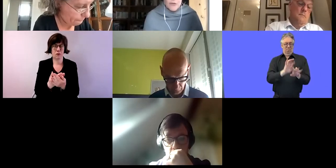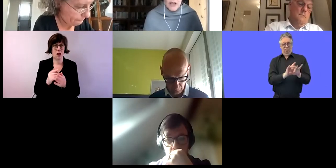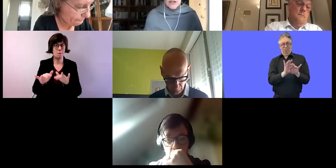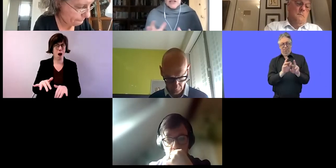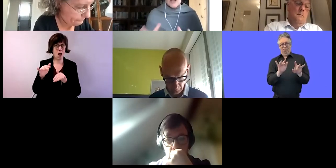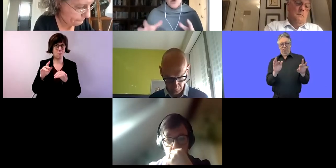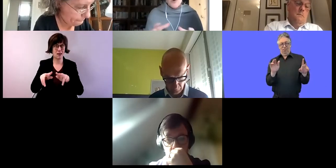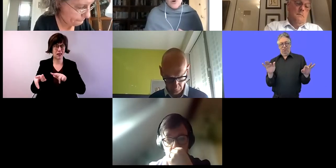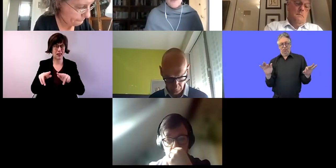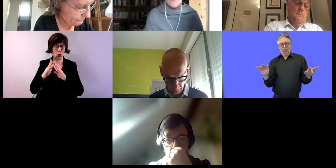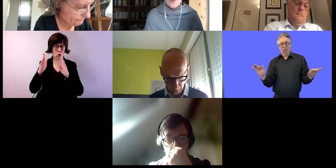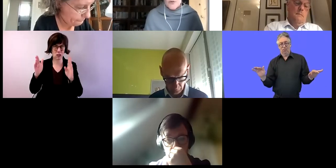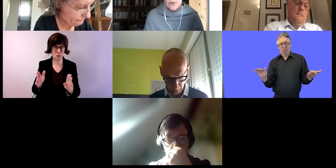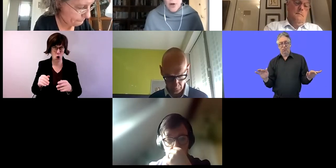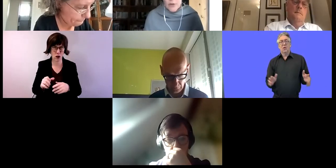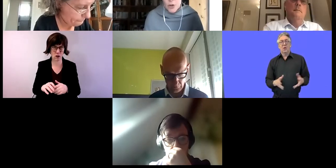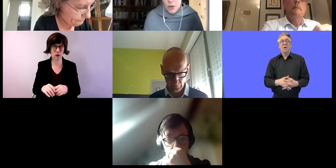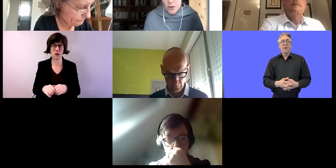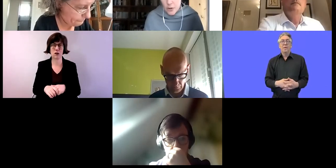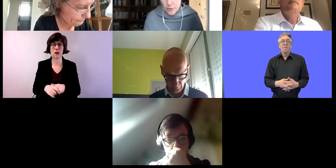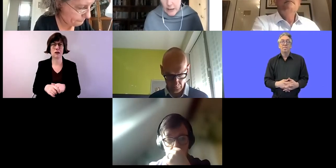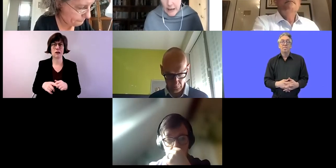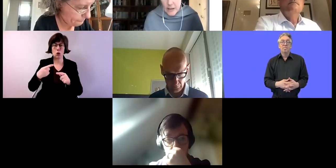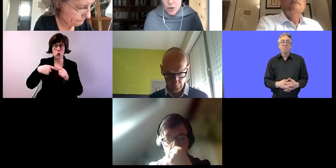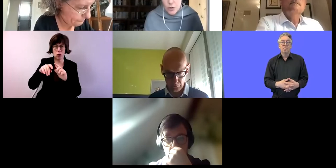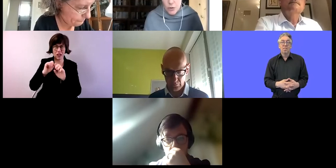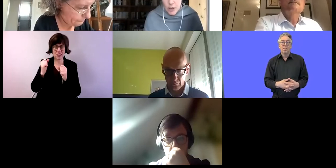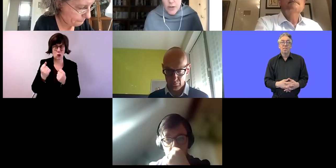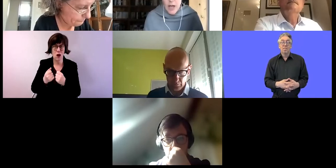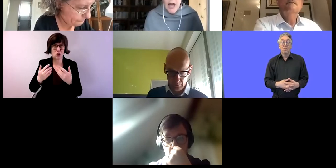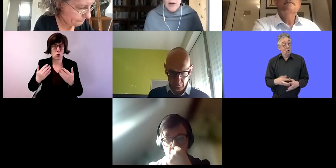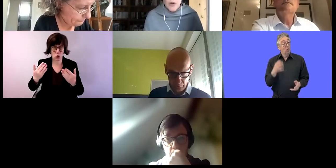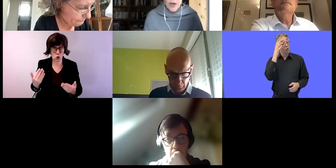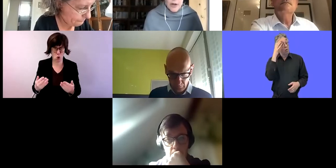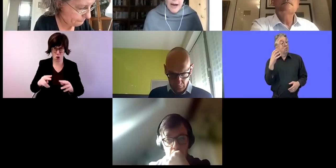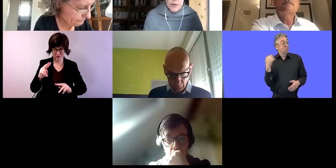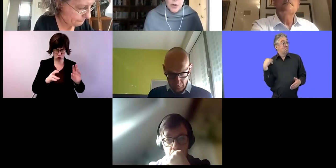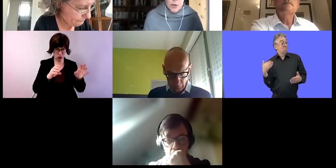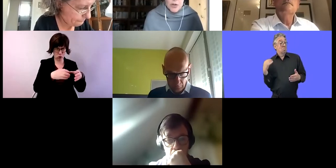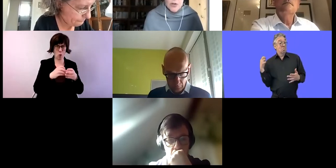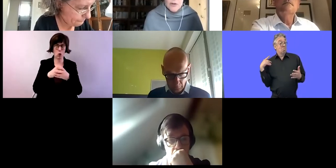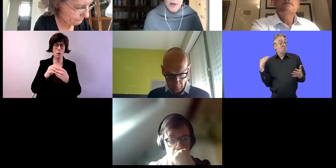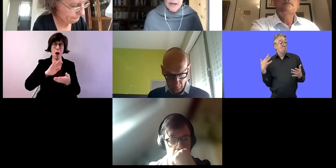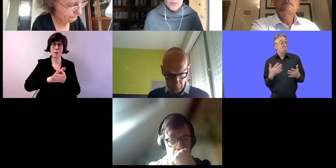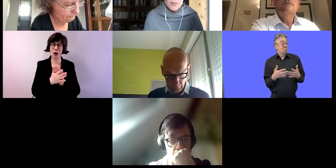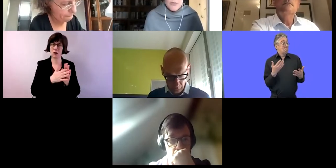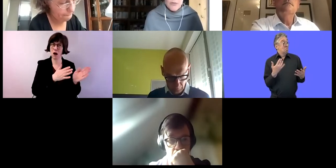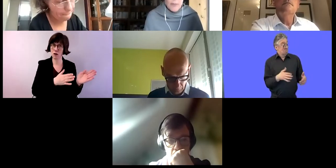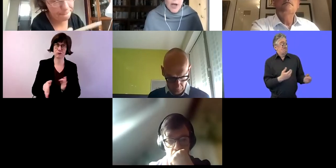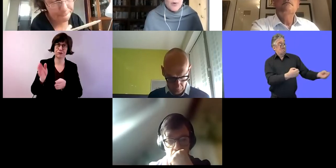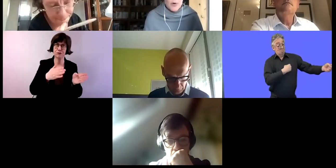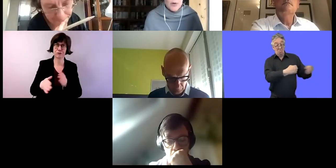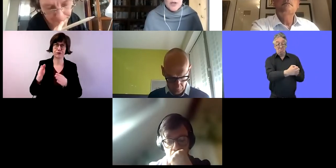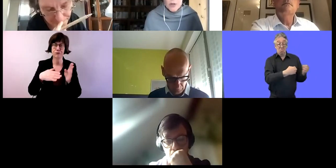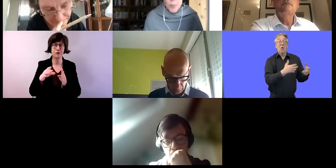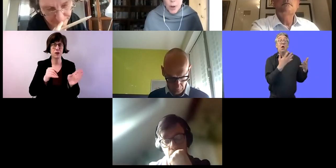und im Regierungsgebäude. Und dadurch könnten sehr verschiedene Gruppen von Praktikanten in den letzten Jahren aufgenommen werden.